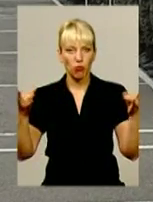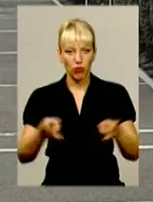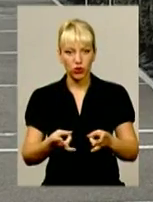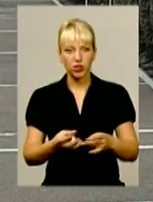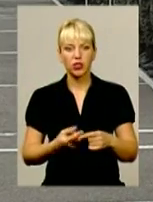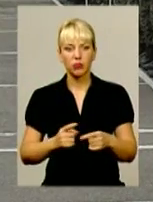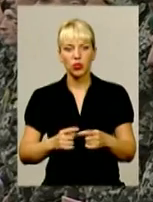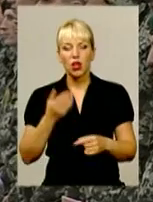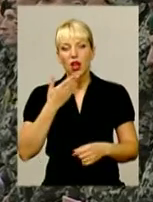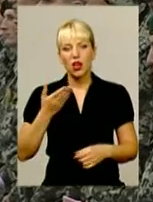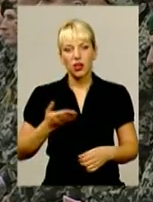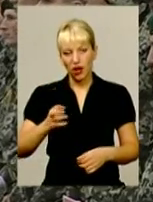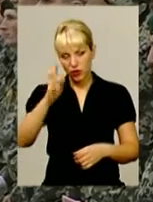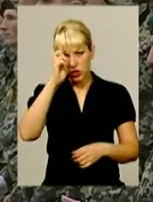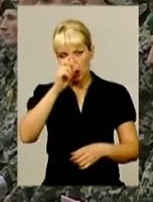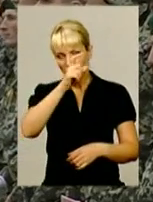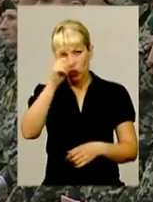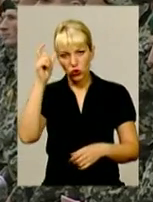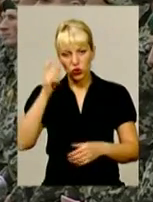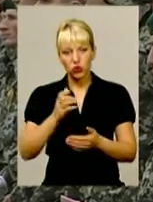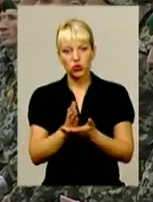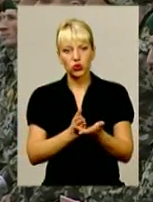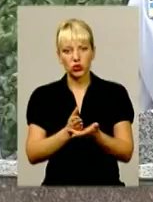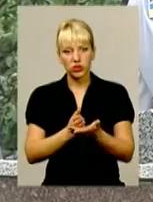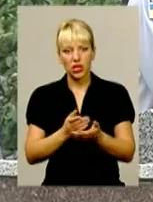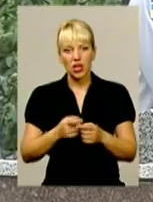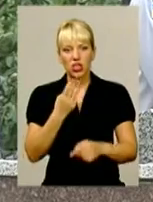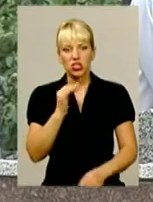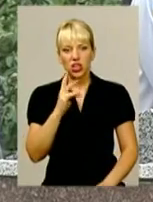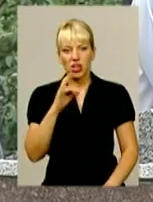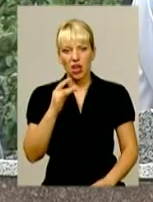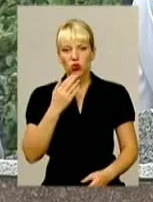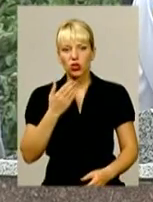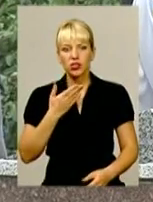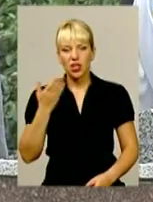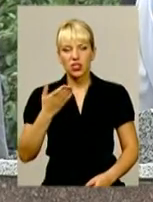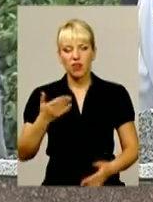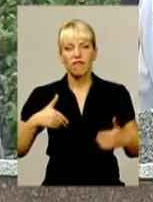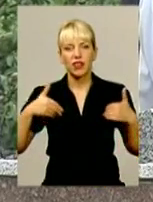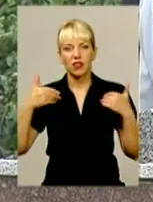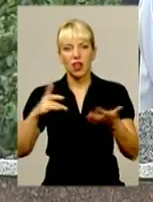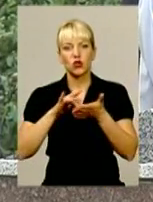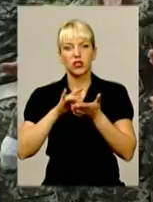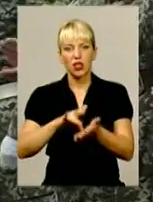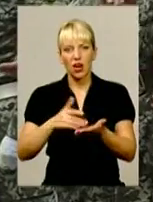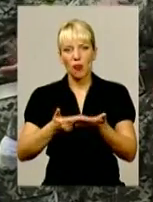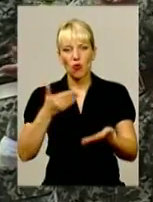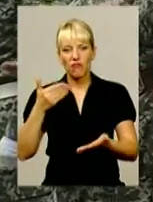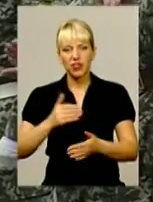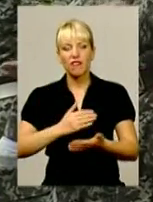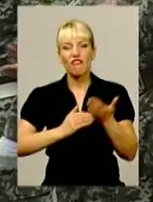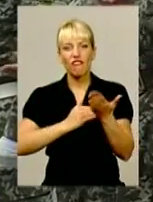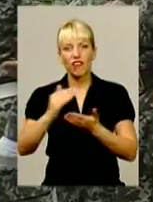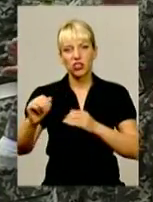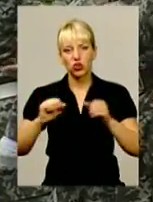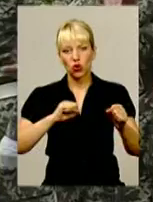академії Державної прикордонної служби України імені Богдана Хмельницького Олег Шенкарук зачитує вітальну телеграму від вищого командування. Начальник МВС